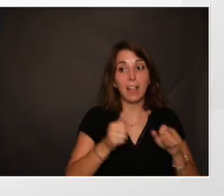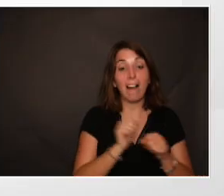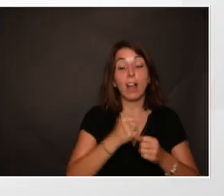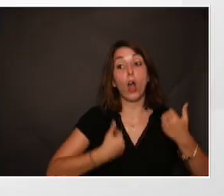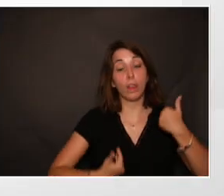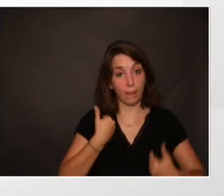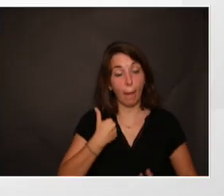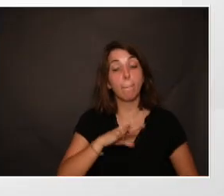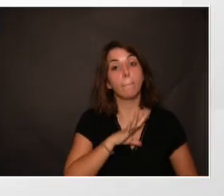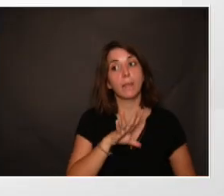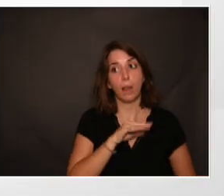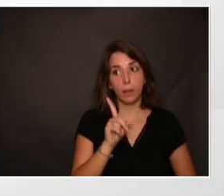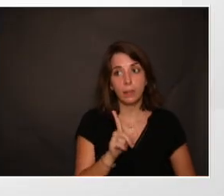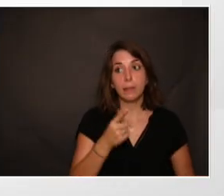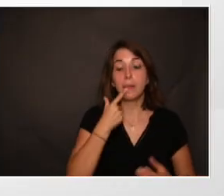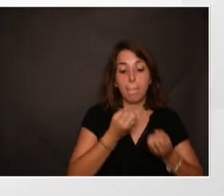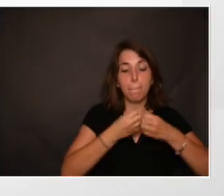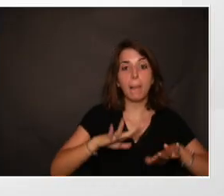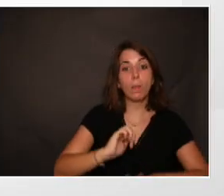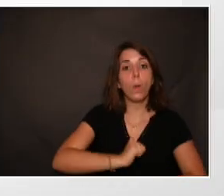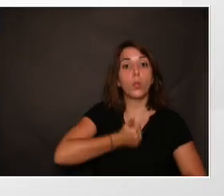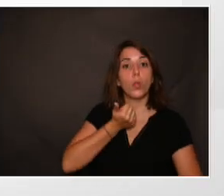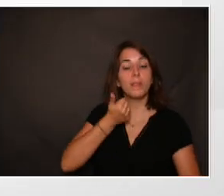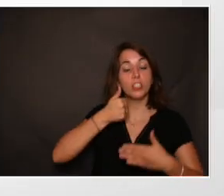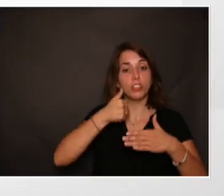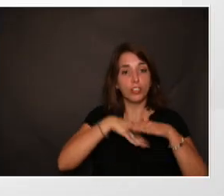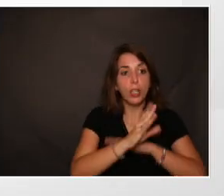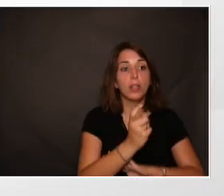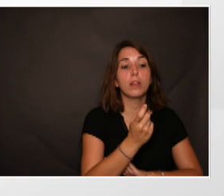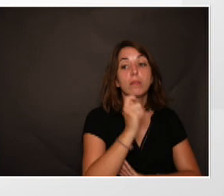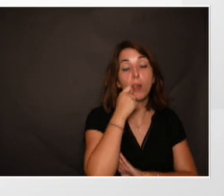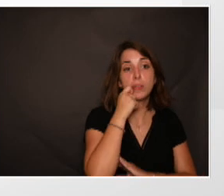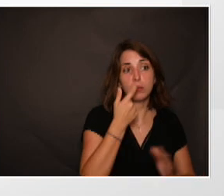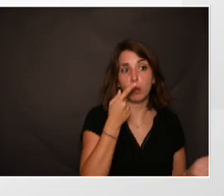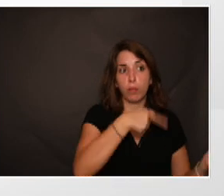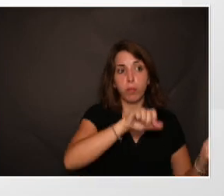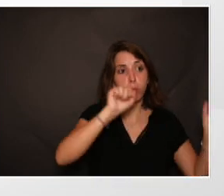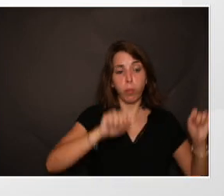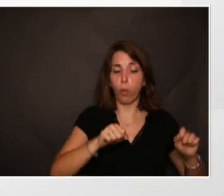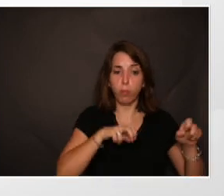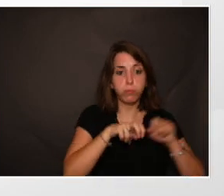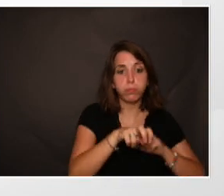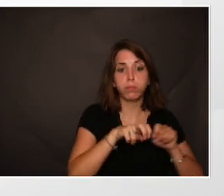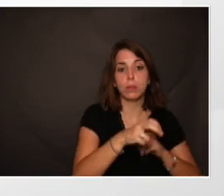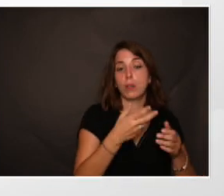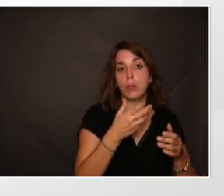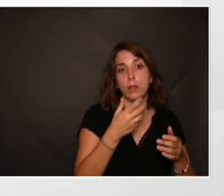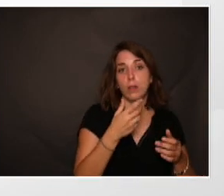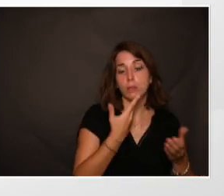handicaps ou des pertes d'autonomie chez le dentiste, donc n'hésitez pas à prendre conseil sur cette association.